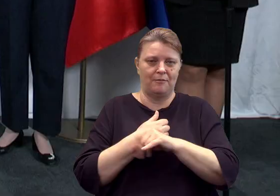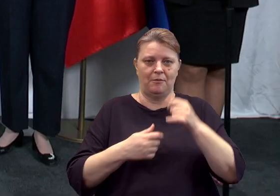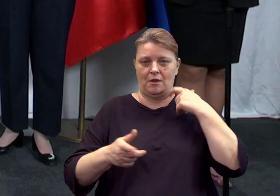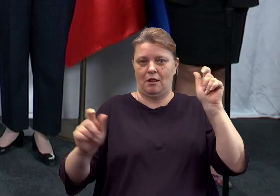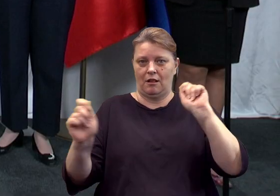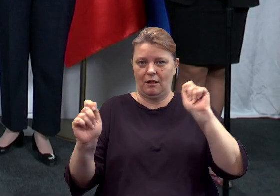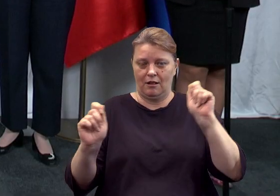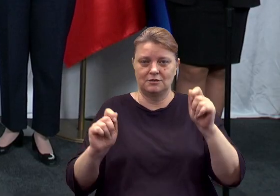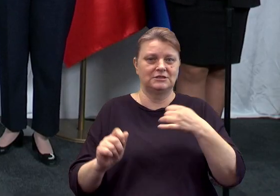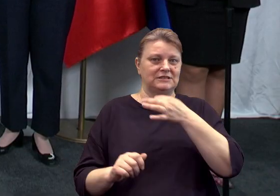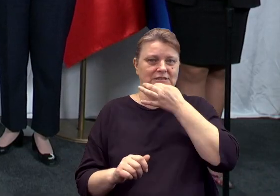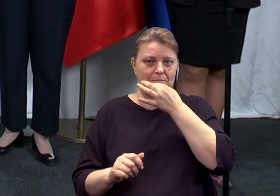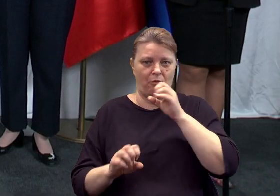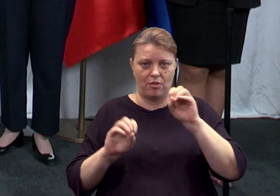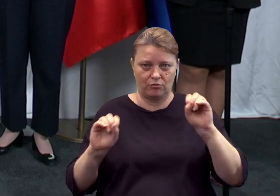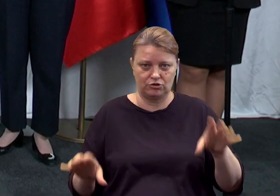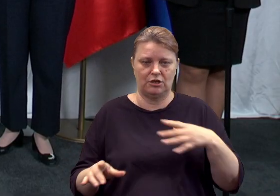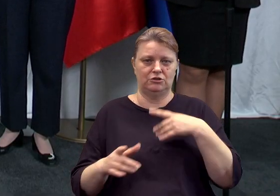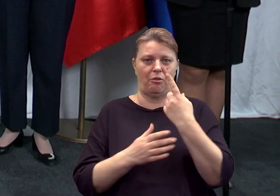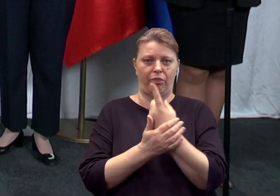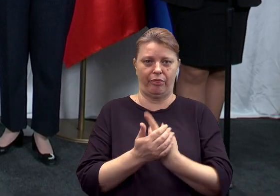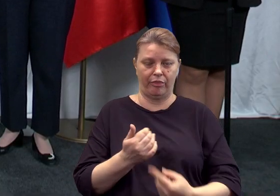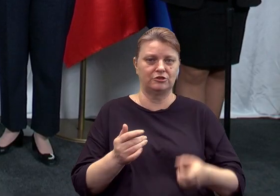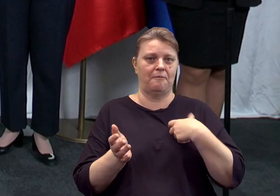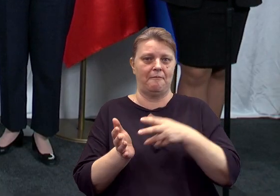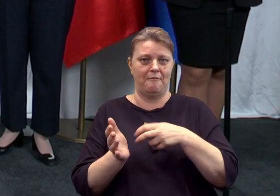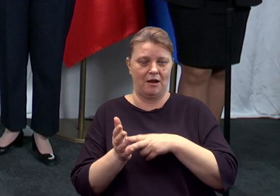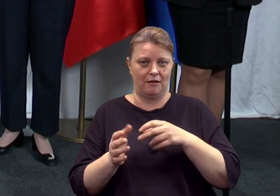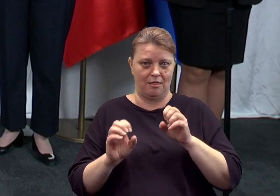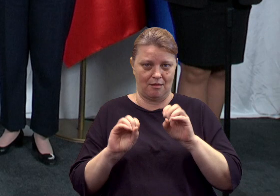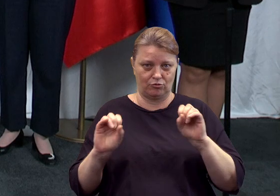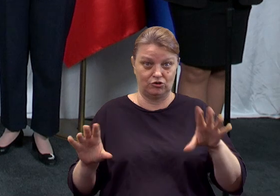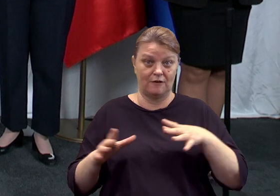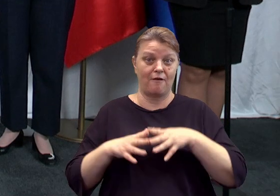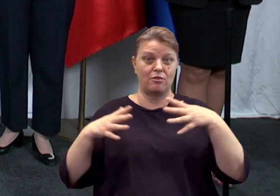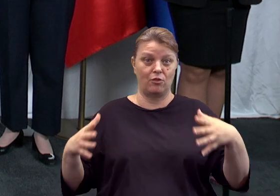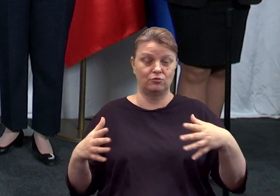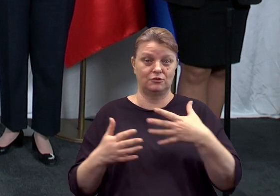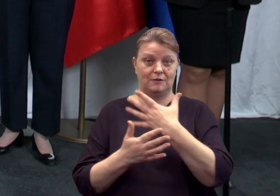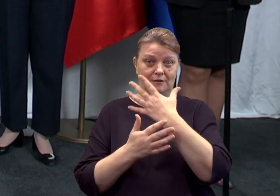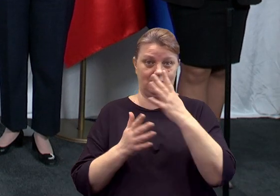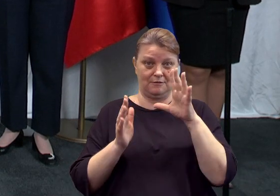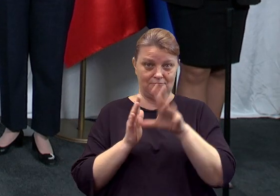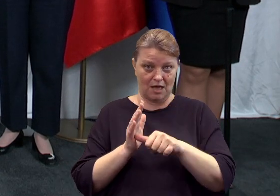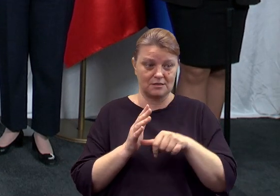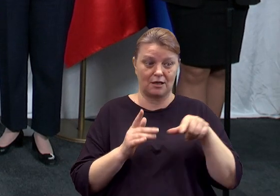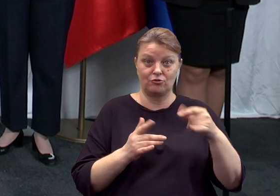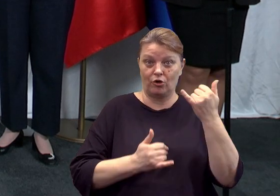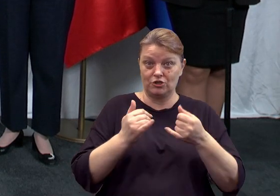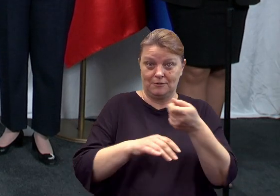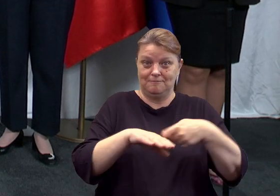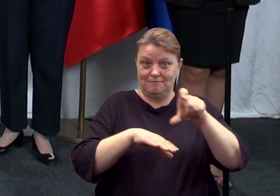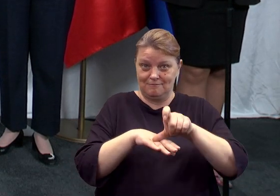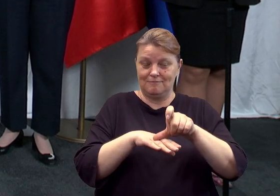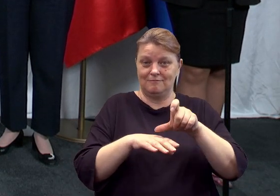mało nauczycieli, że ubywa nauczycieli, że brakuje nauczycieli, zwłaszcza w dużych miastach, więc podniesienie pensum nie powinno przełożyć się na zwolnienia